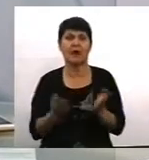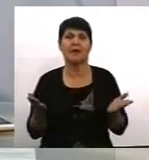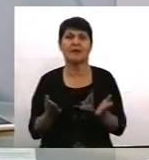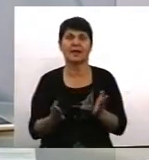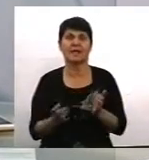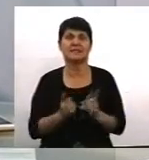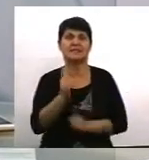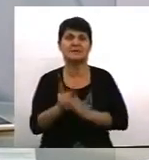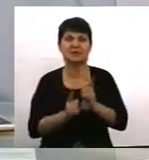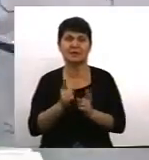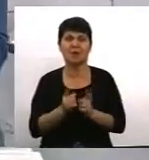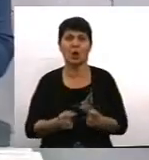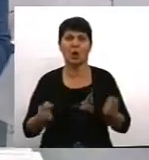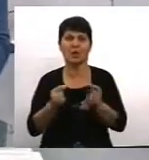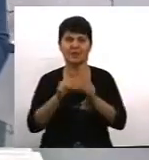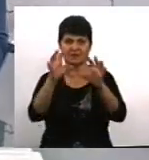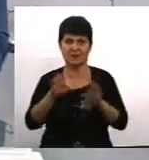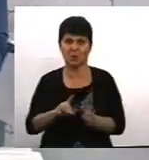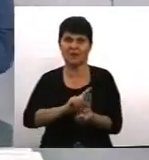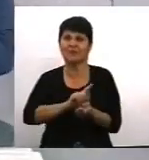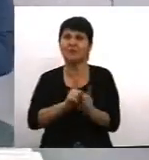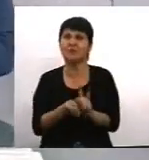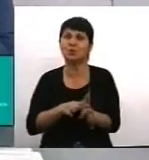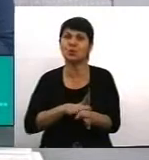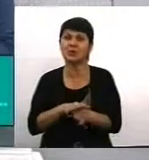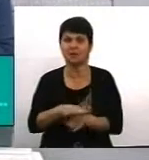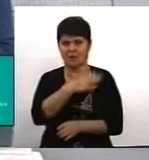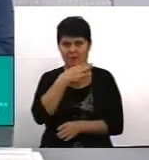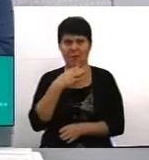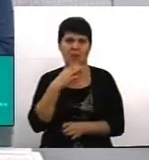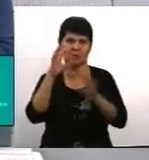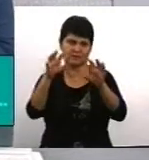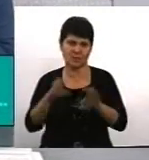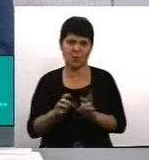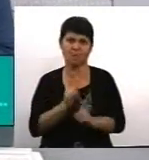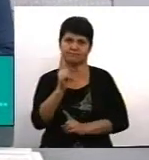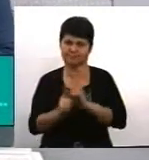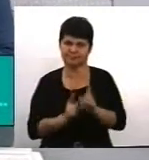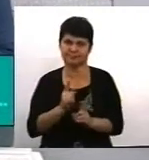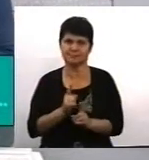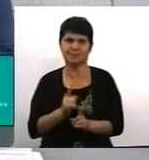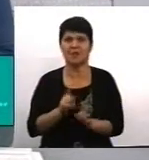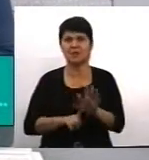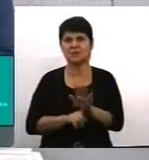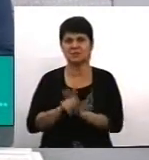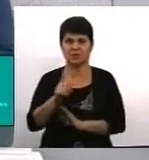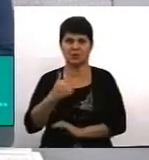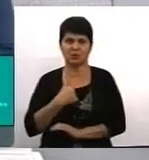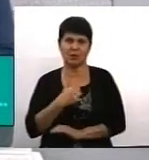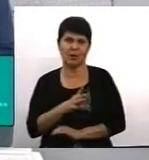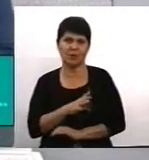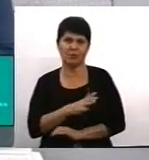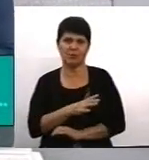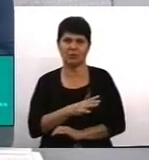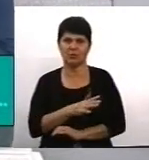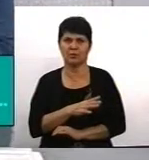відбулися? Там багато змін відбулося. Я спочатку не вітала той